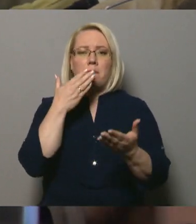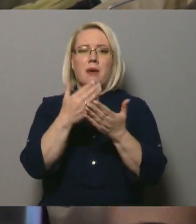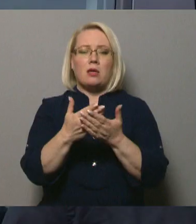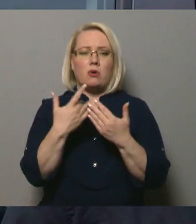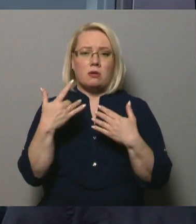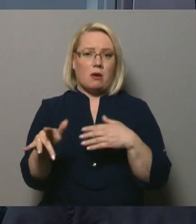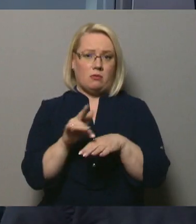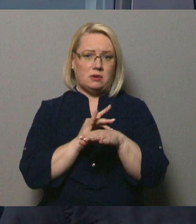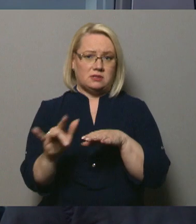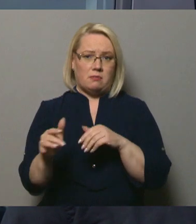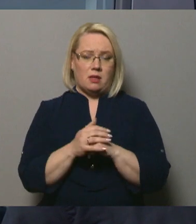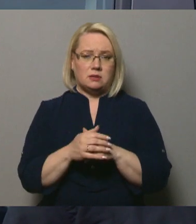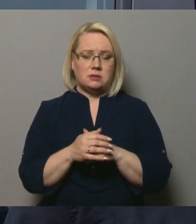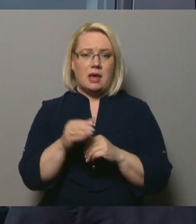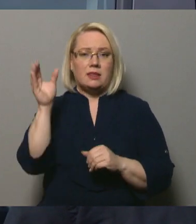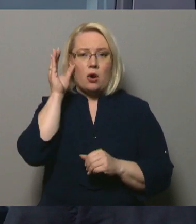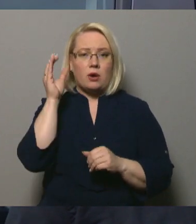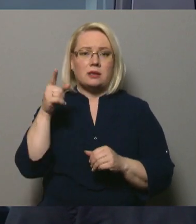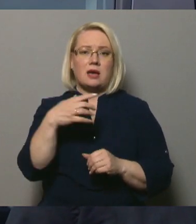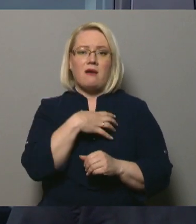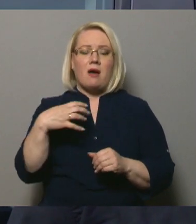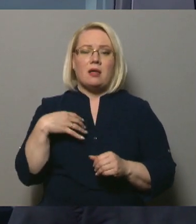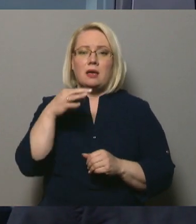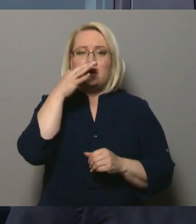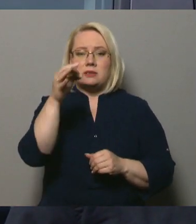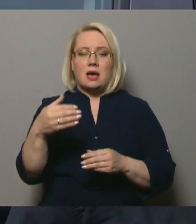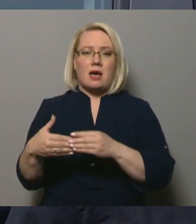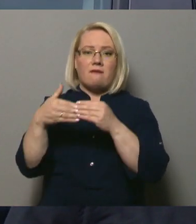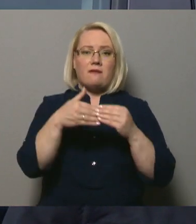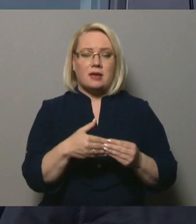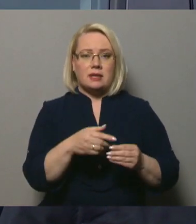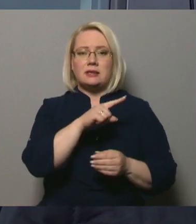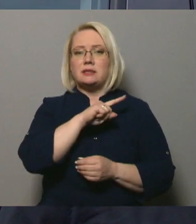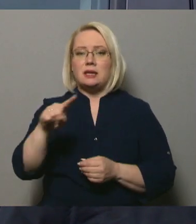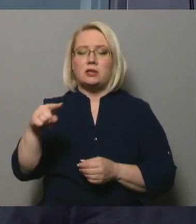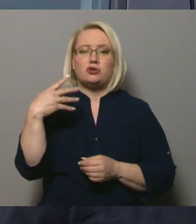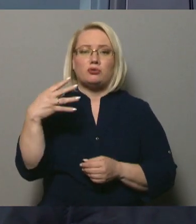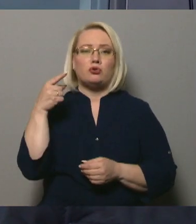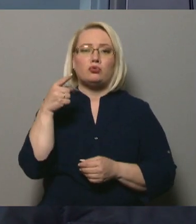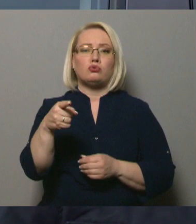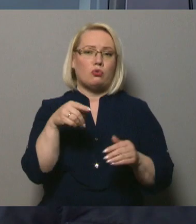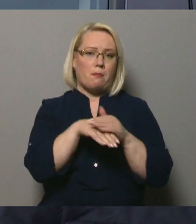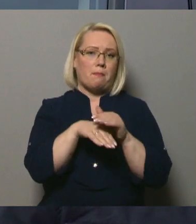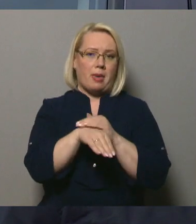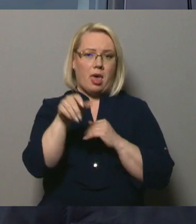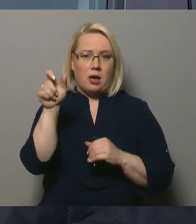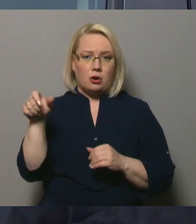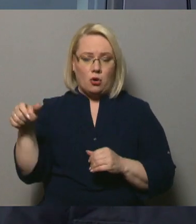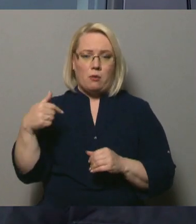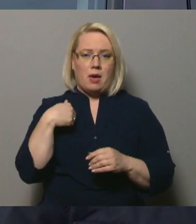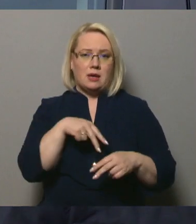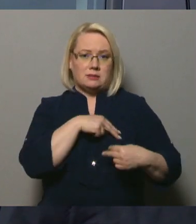izsmelti. Teorētiski, ja mums valdība saka, vedīs līdz 40 tūkstošiem bēgļu, tad mēs kā